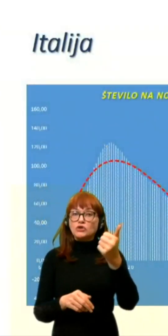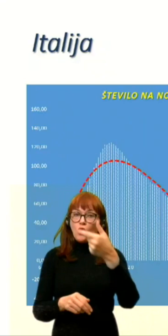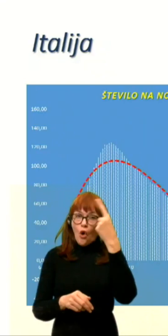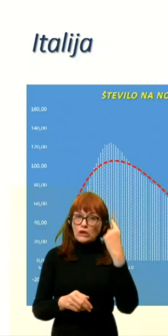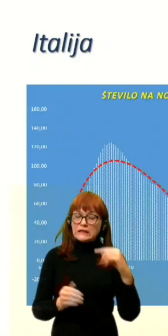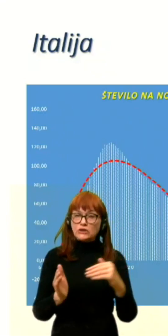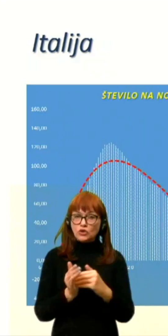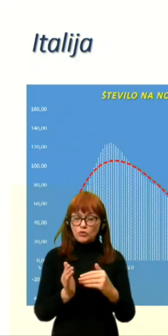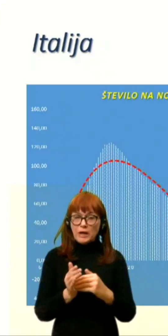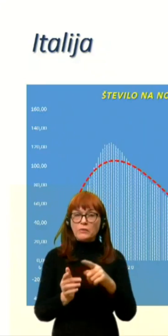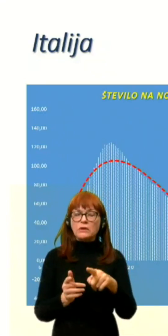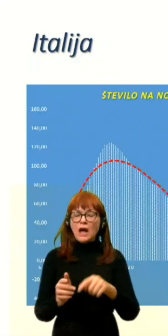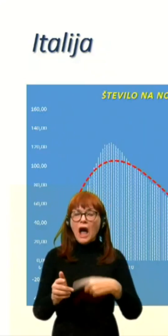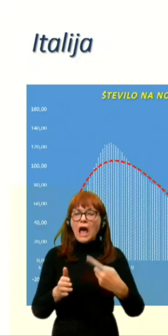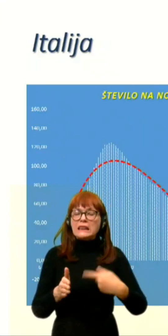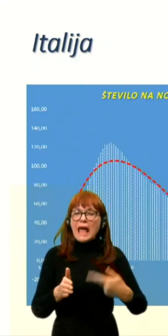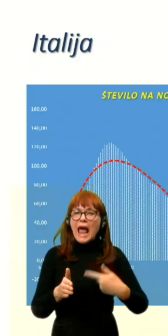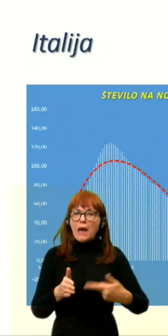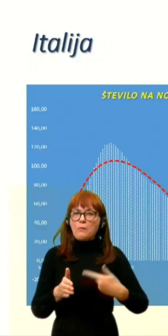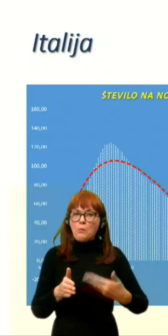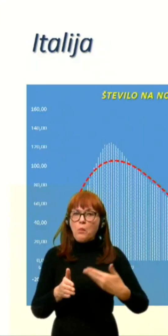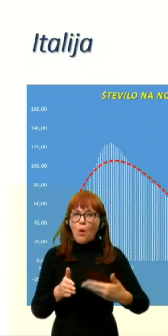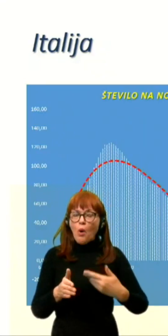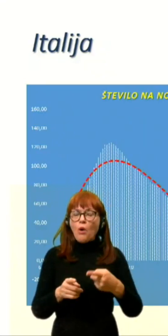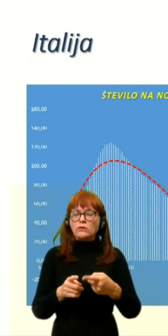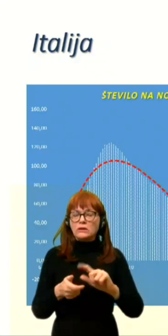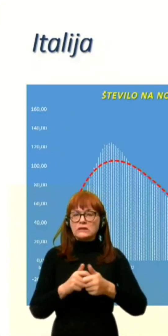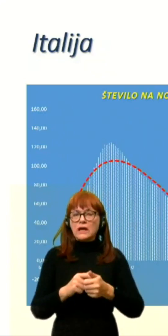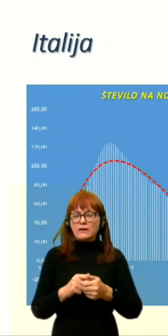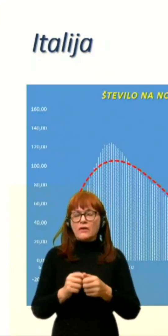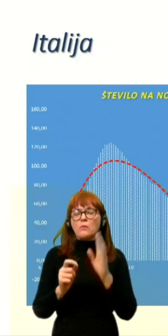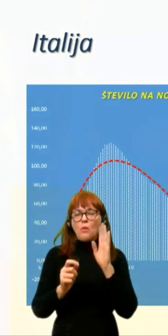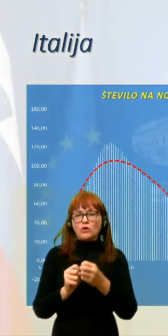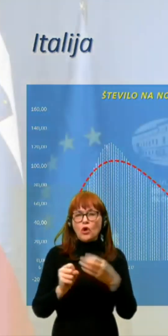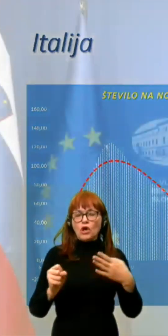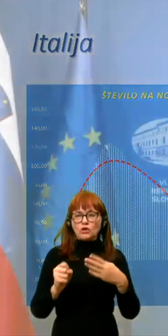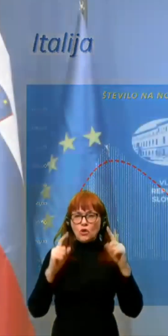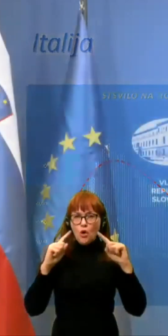In s takim tempom se bodo zadeve samo še hitro slabšale.